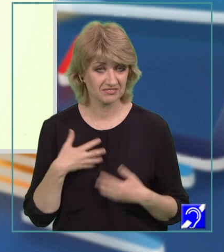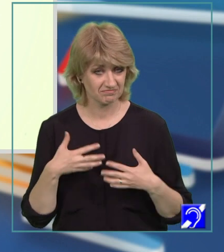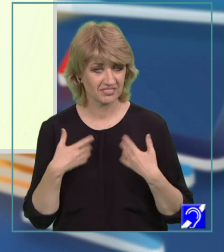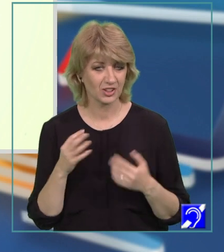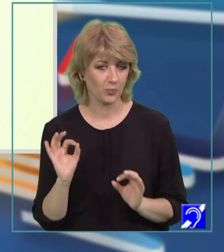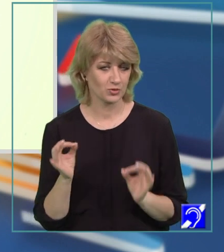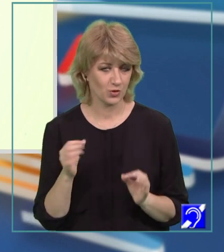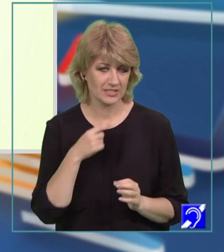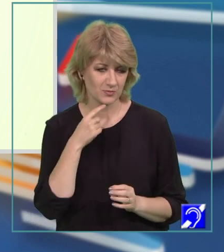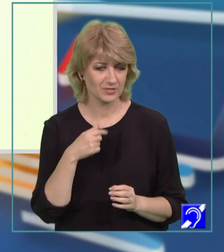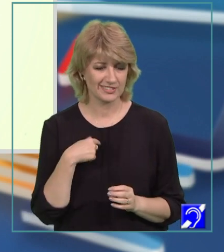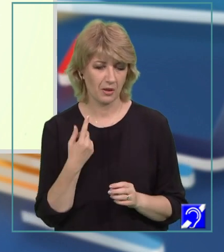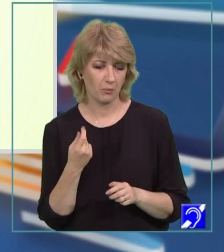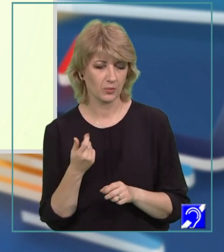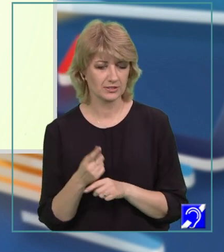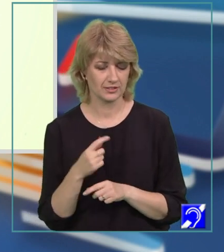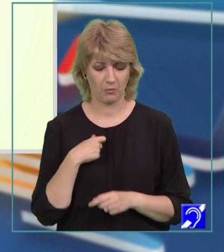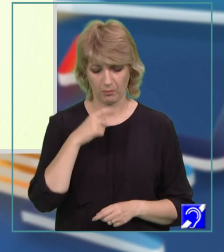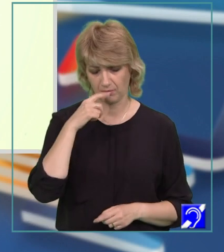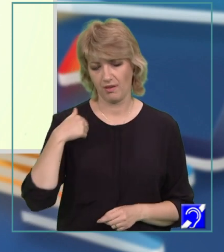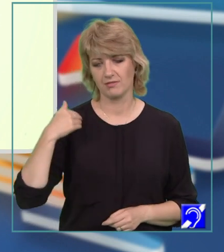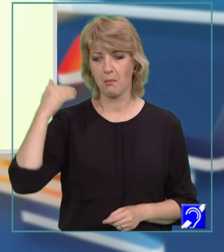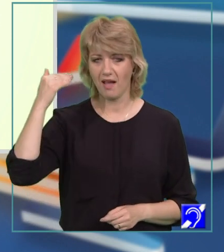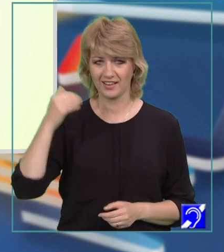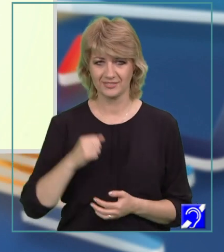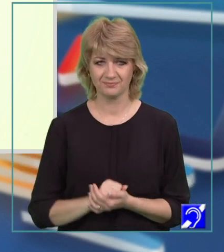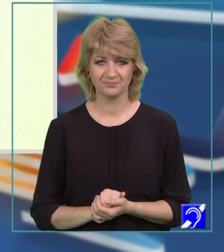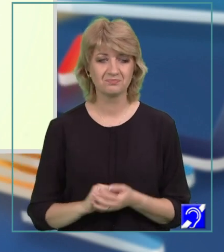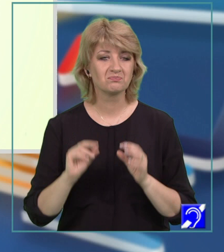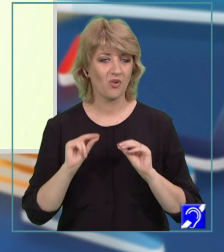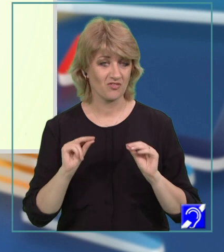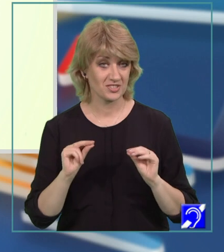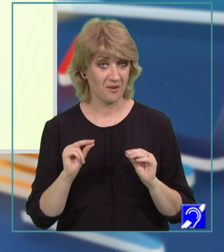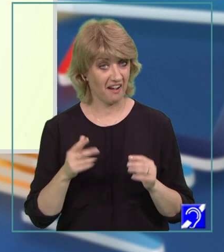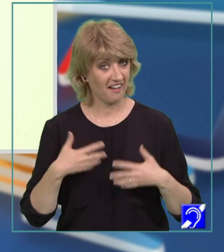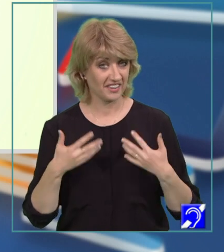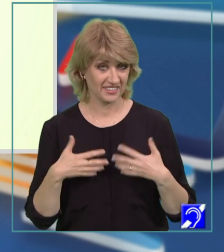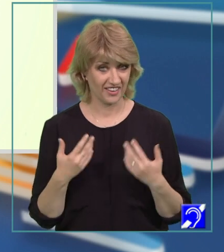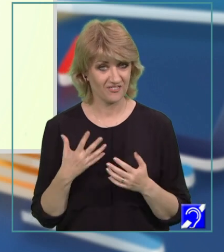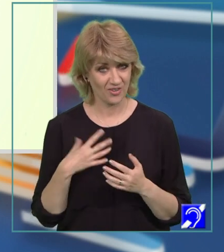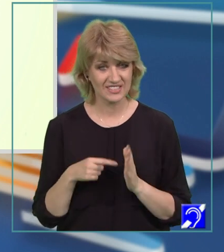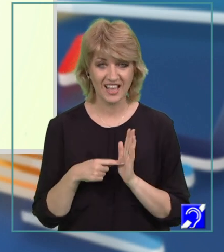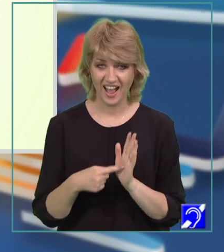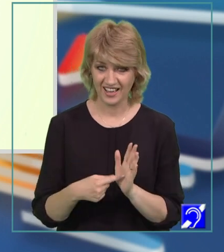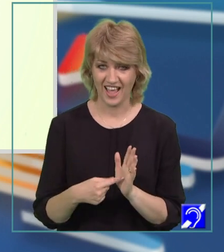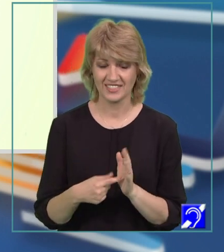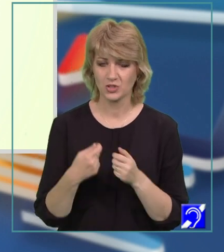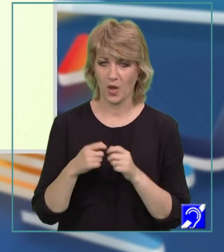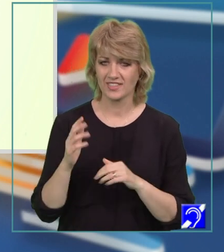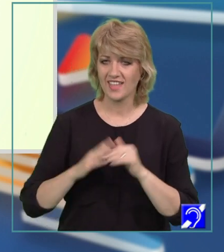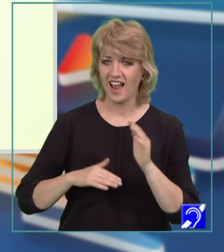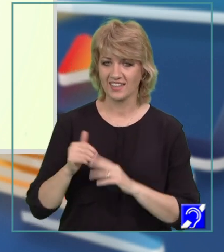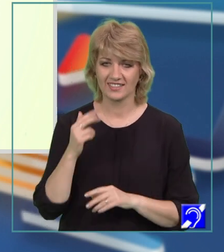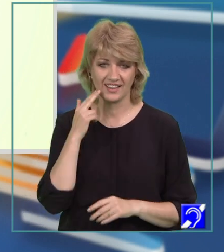făcui eu cu o mică ironie de băiat mare. Profesoara încântată, voi să-mi arate toate